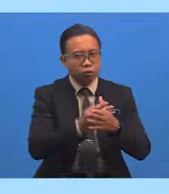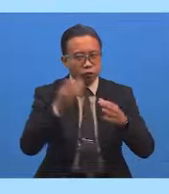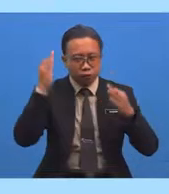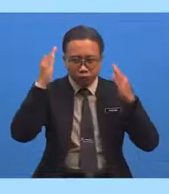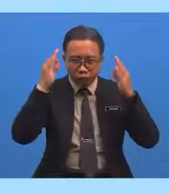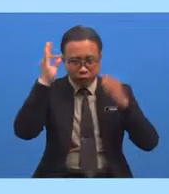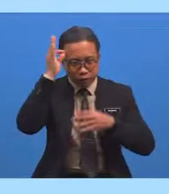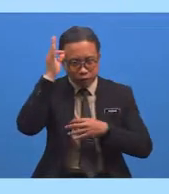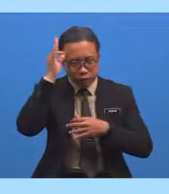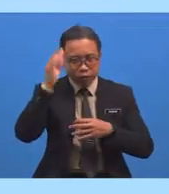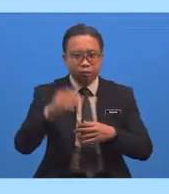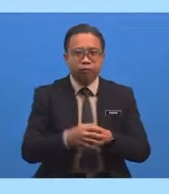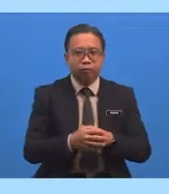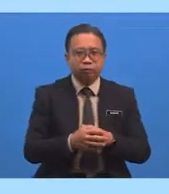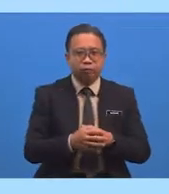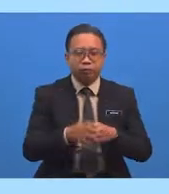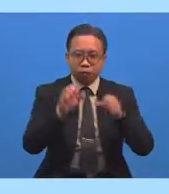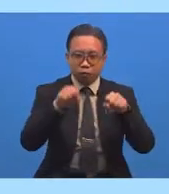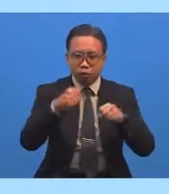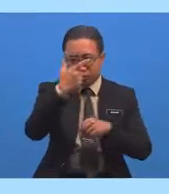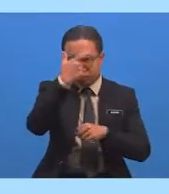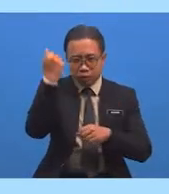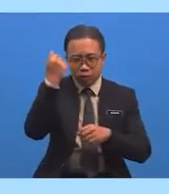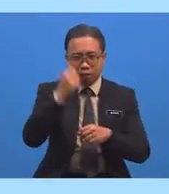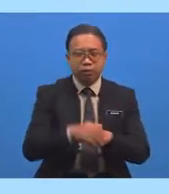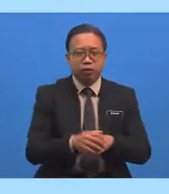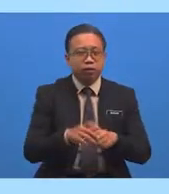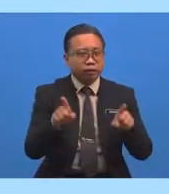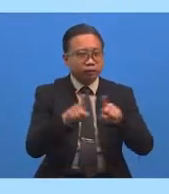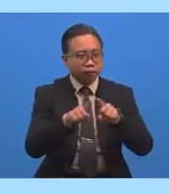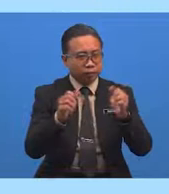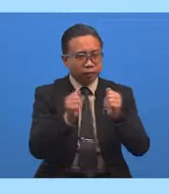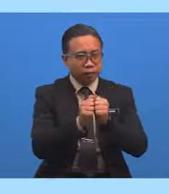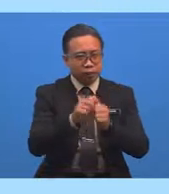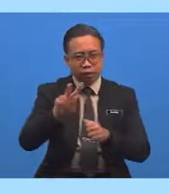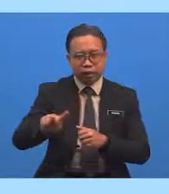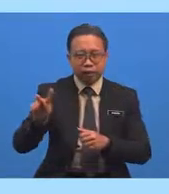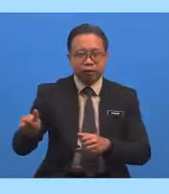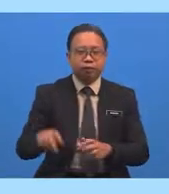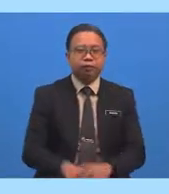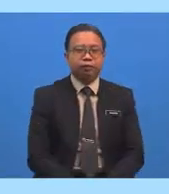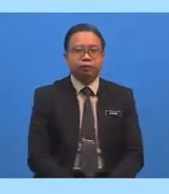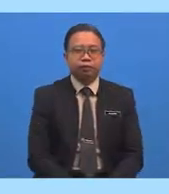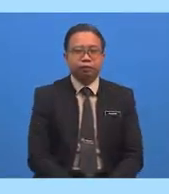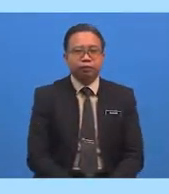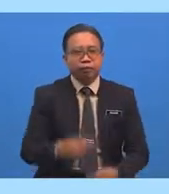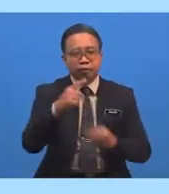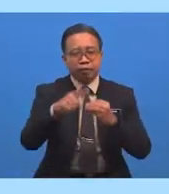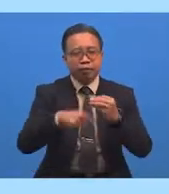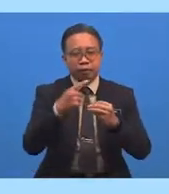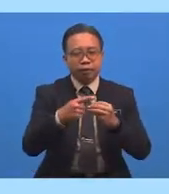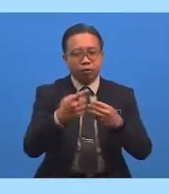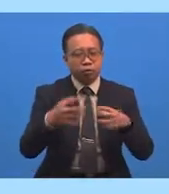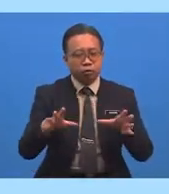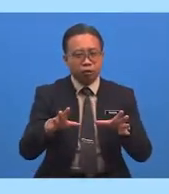Seseorang Yang Boleh Menyebabkan Perlakuan Seperti Kanak-kanak Apabila Seseorang